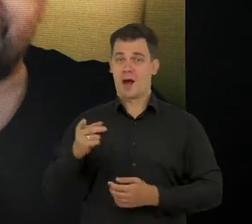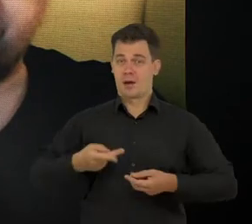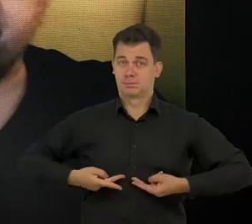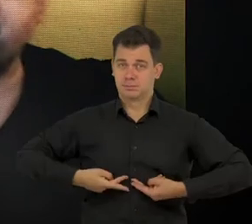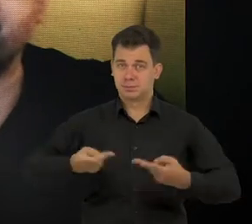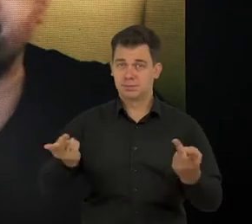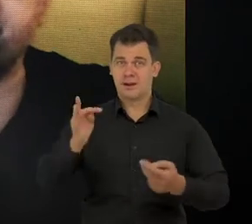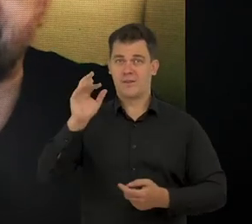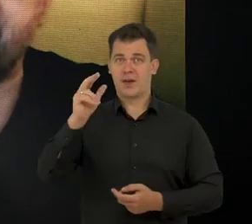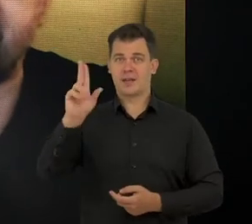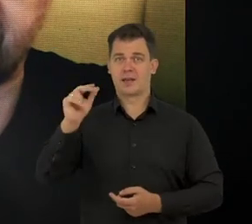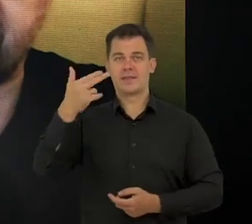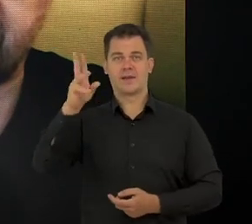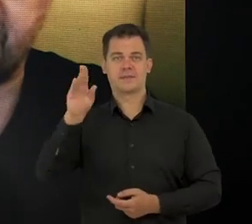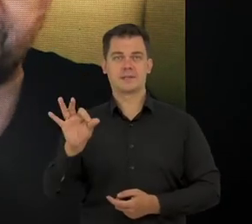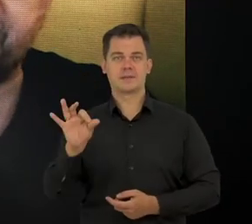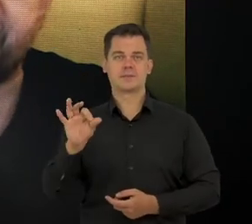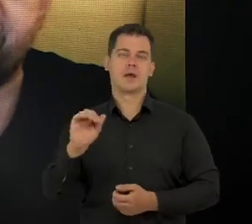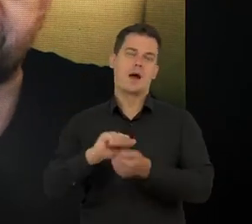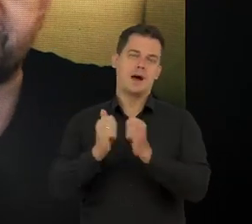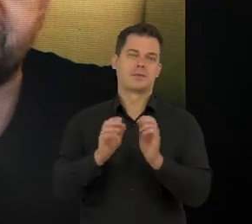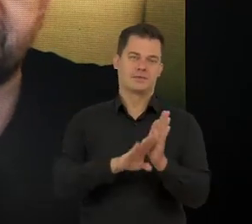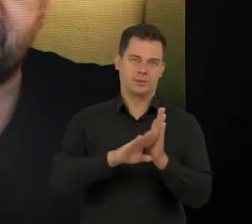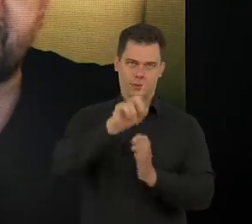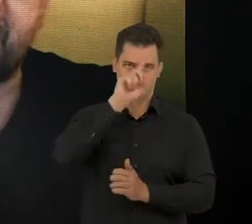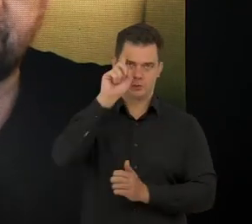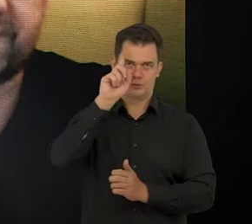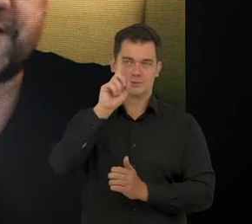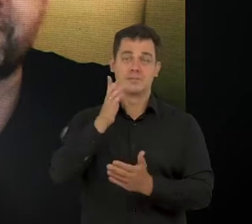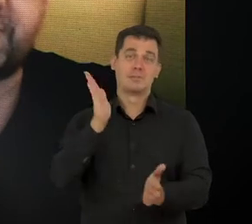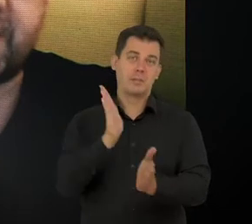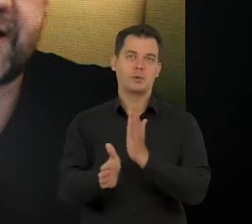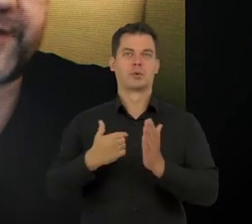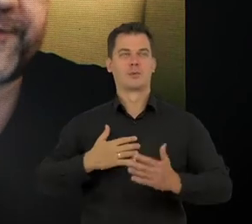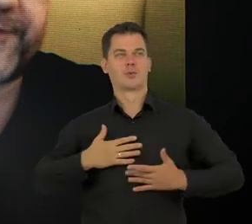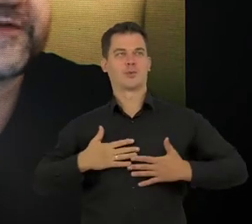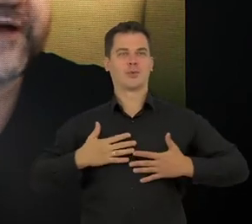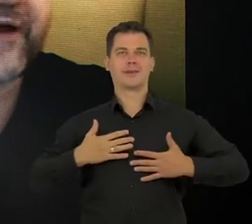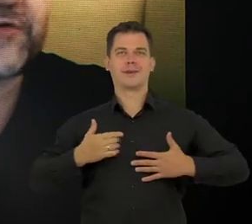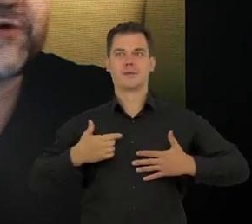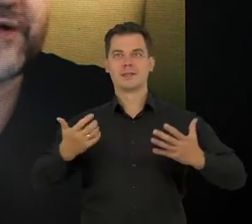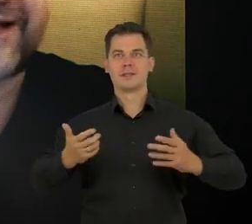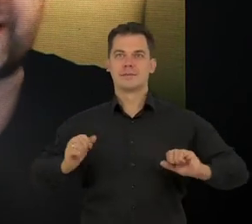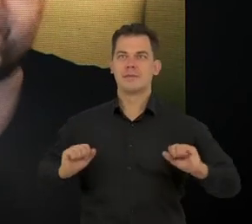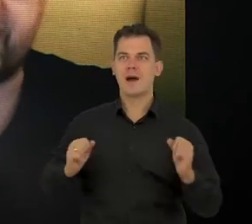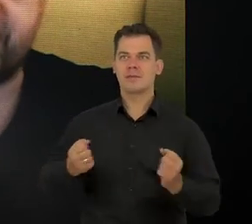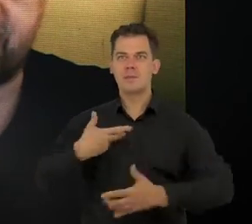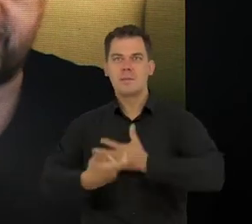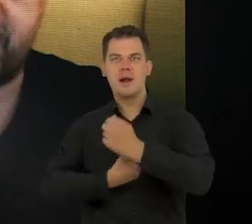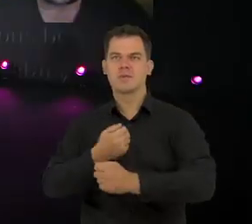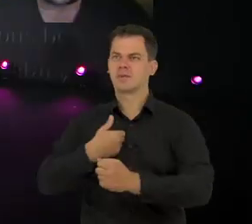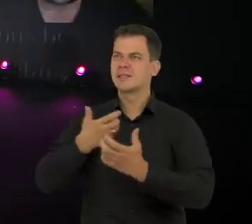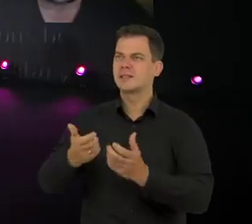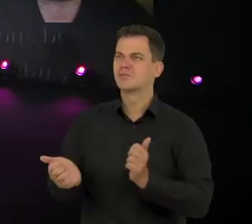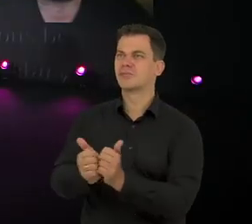rozprzestrzenianie fake newsów, no to mamy albo zwykłych ludzi, którzy stają się zaangażowani w